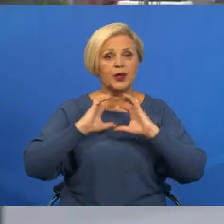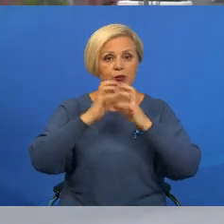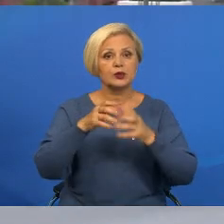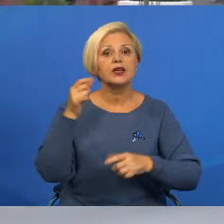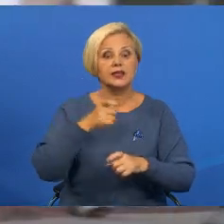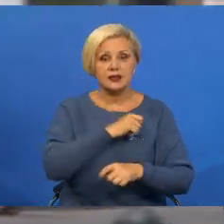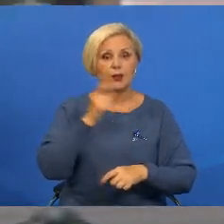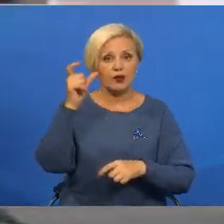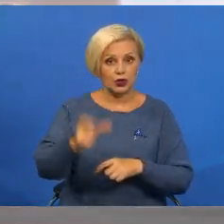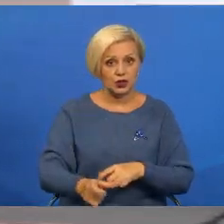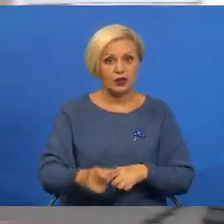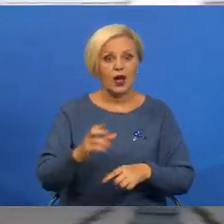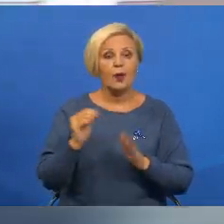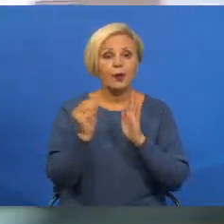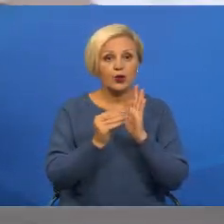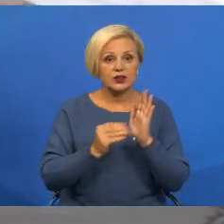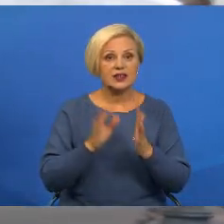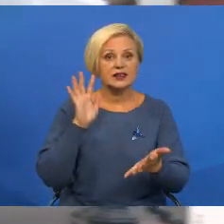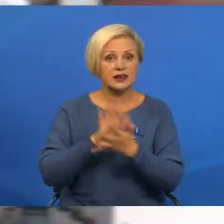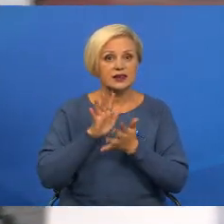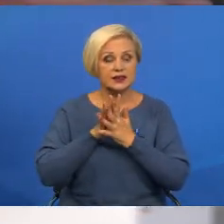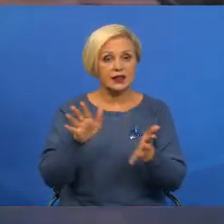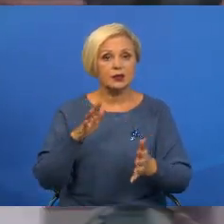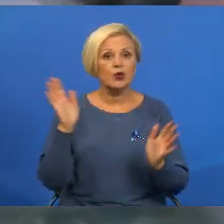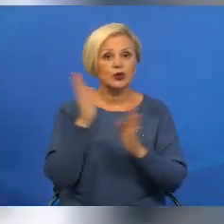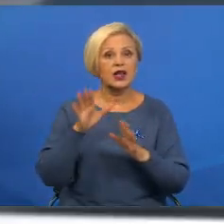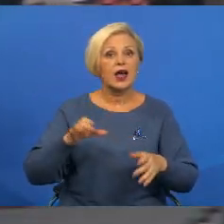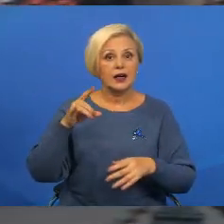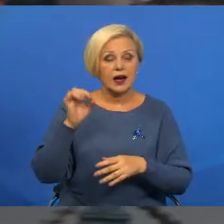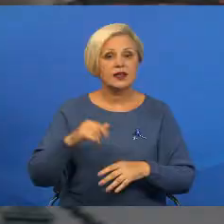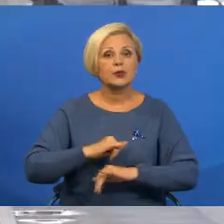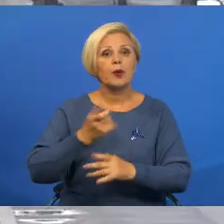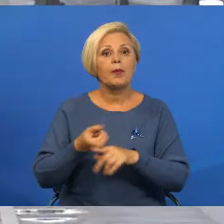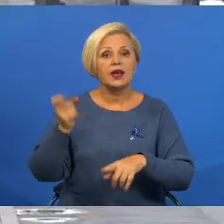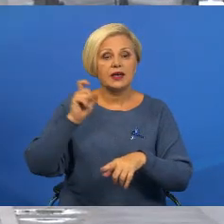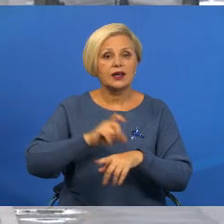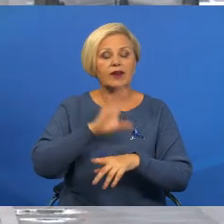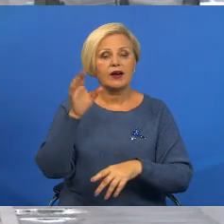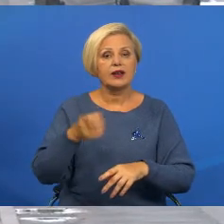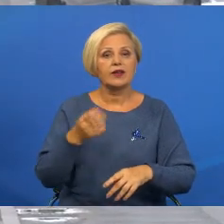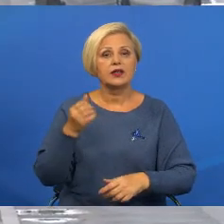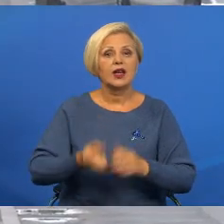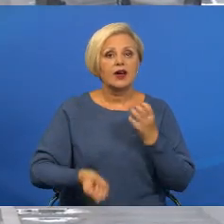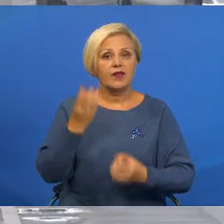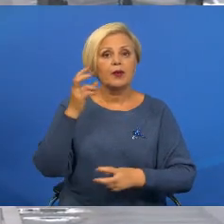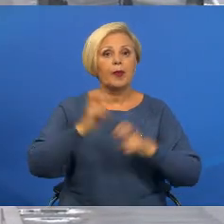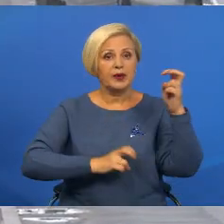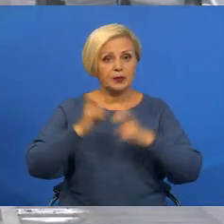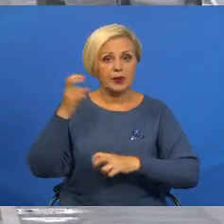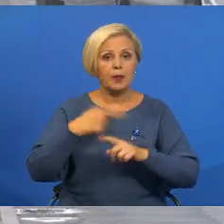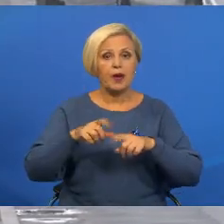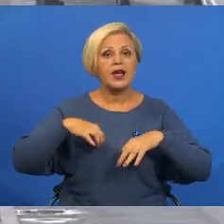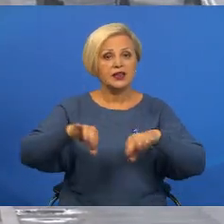человека. По статистице, забрудживание выхлопными газами прикрывает выкиды всех промысловых предприемств. Тому громадский